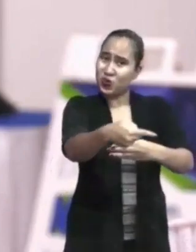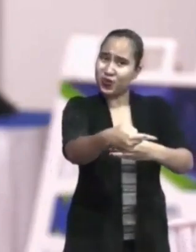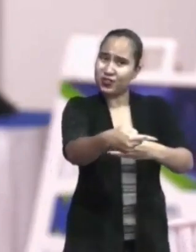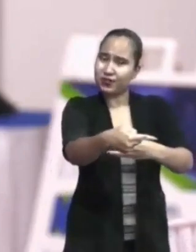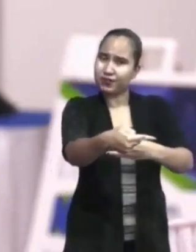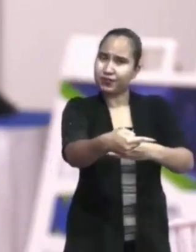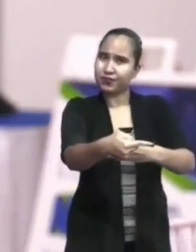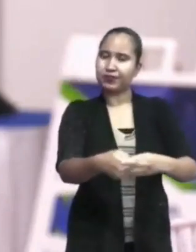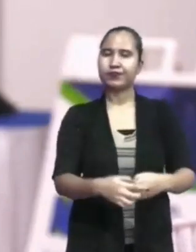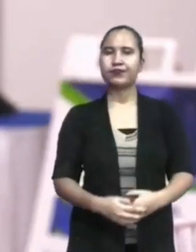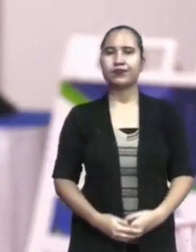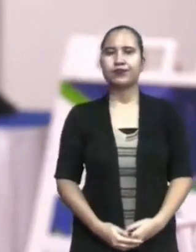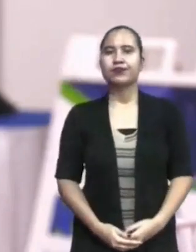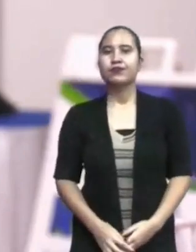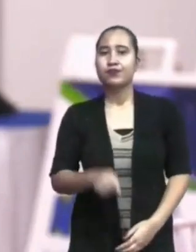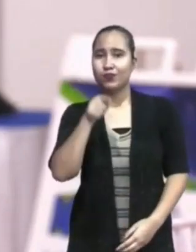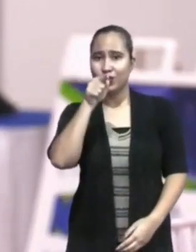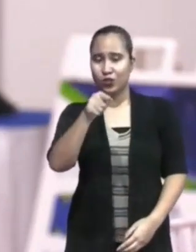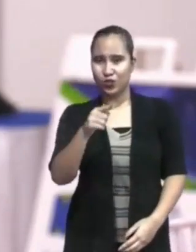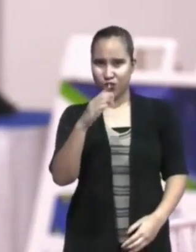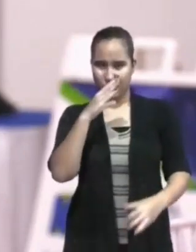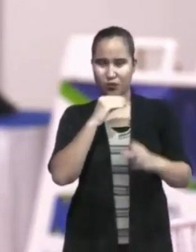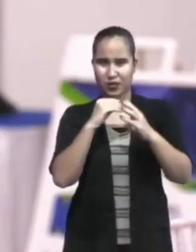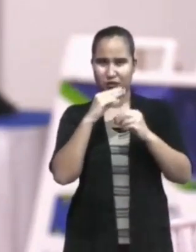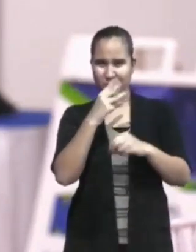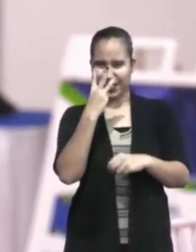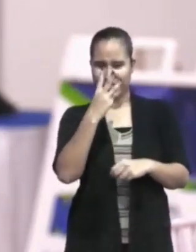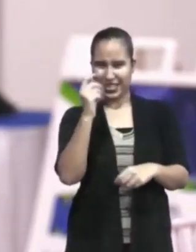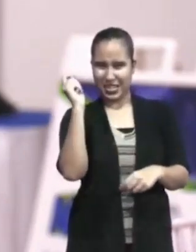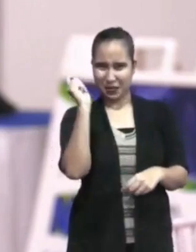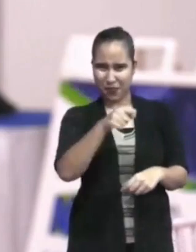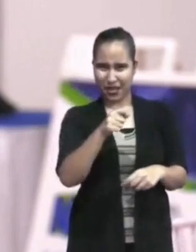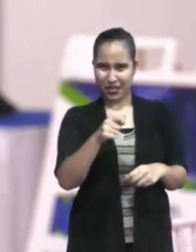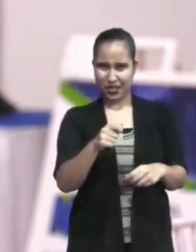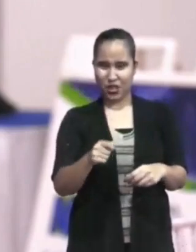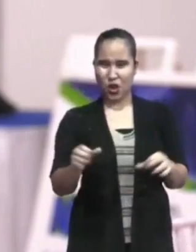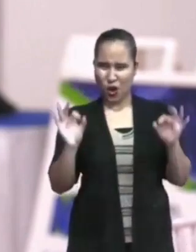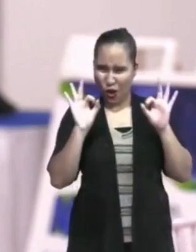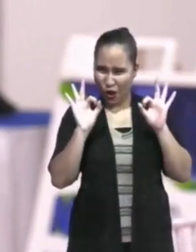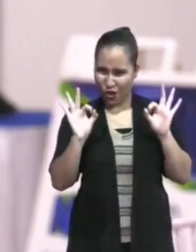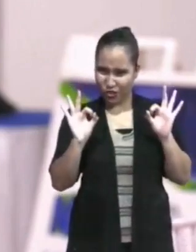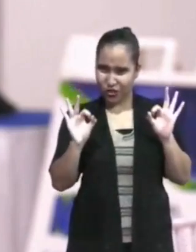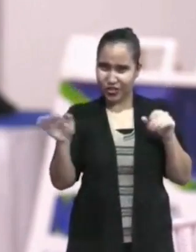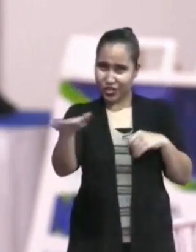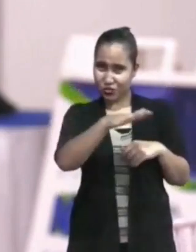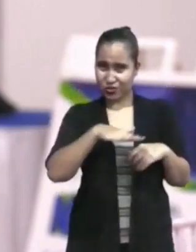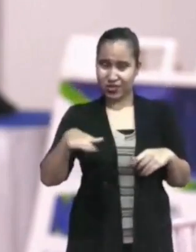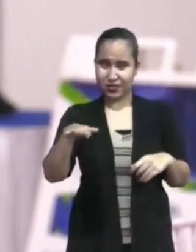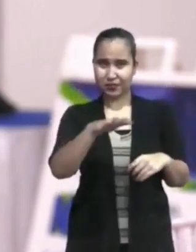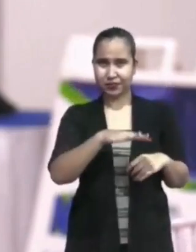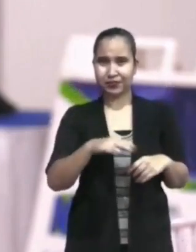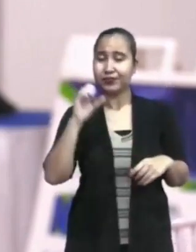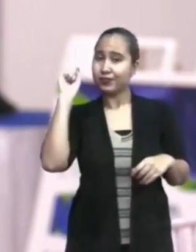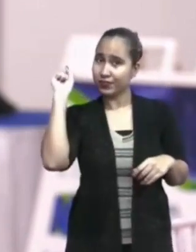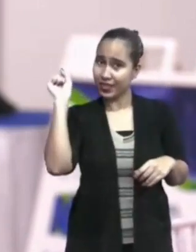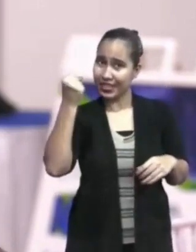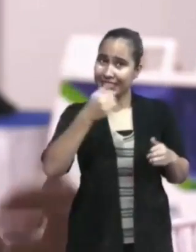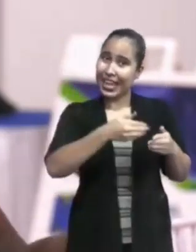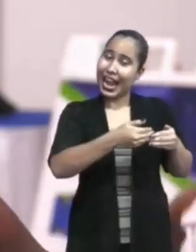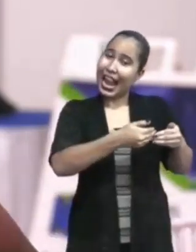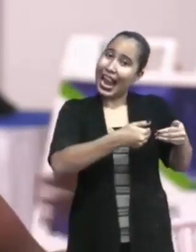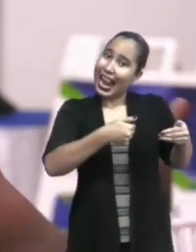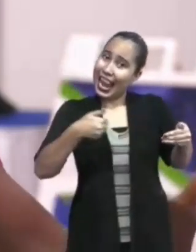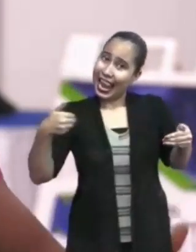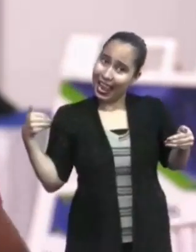U sprak over de drie maanden uitzonderens toestand. U zegt het kan verlengd